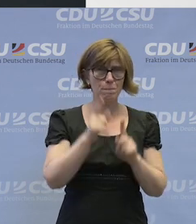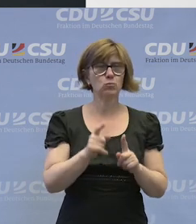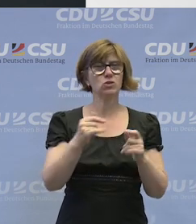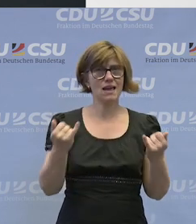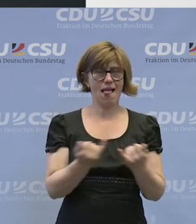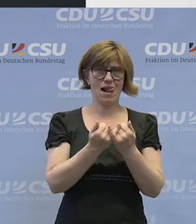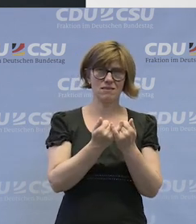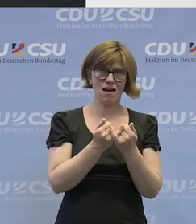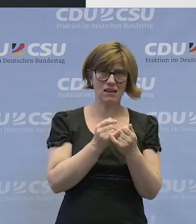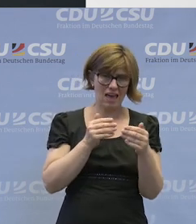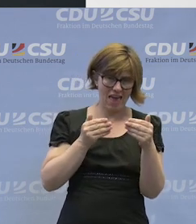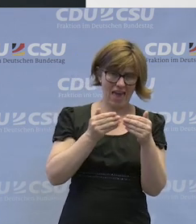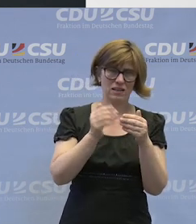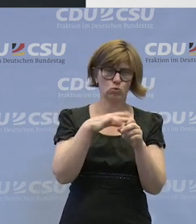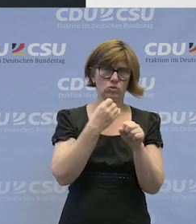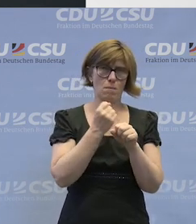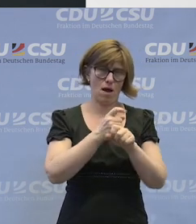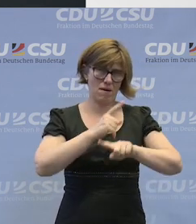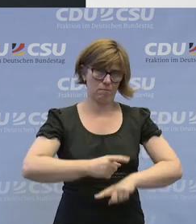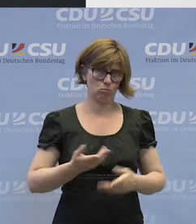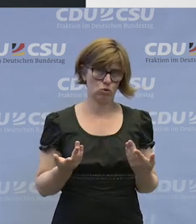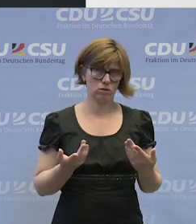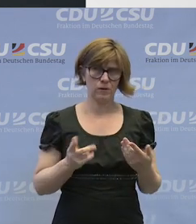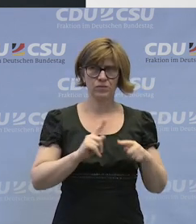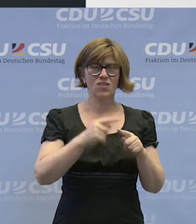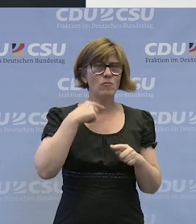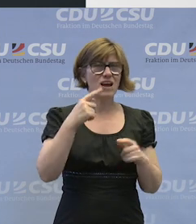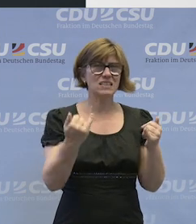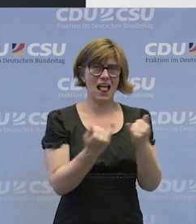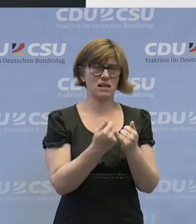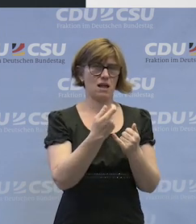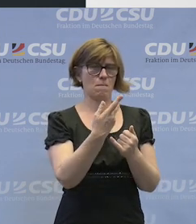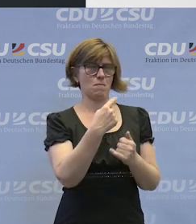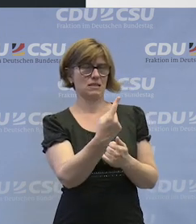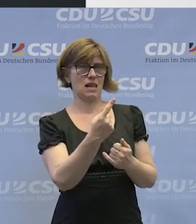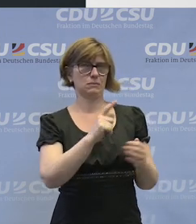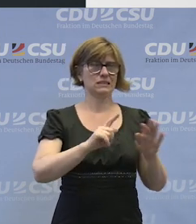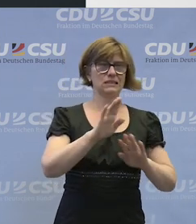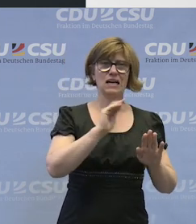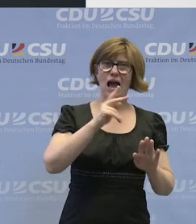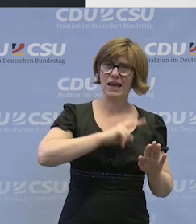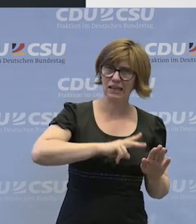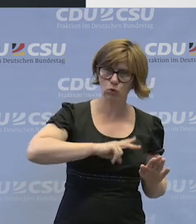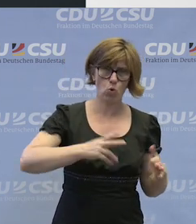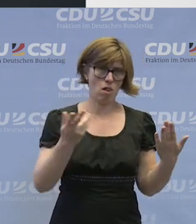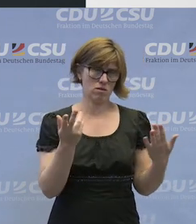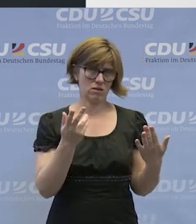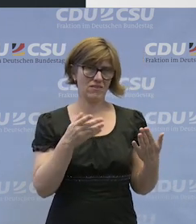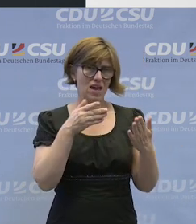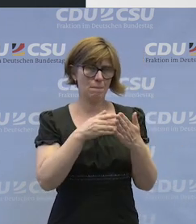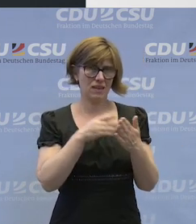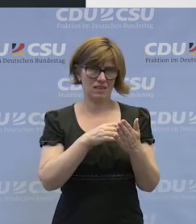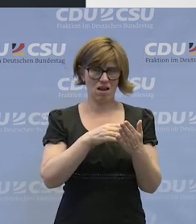Eltern sehr eng zusammenarbeiten, weil ich weiß, dass die Eltern manchmal keine Geduld haben und diese